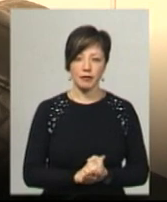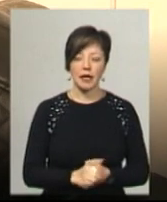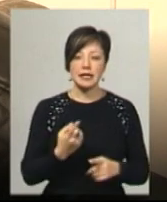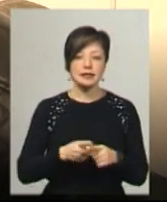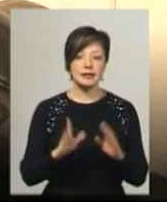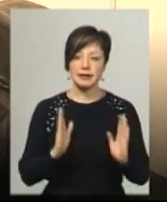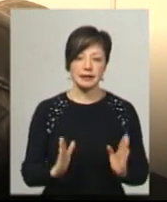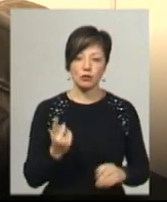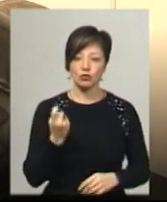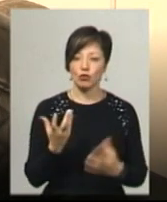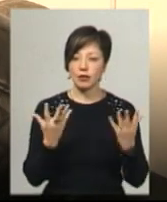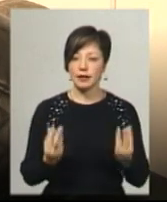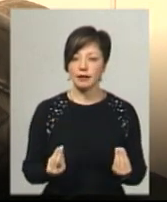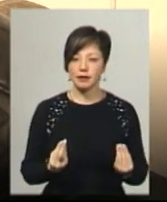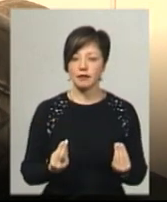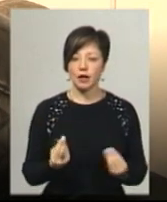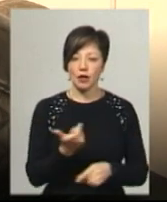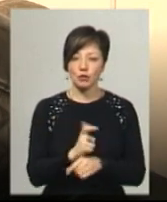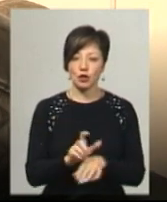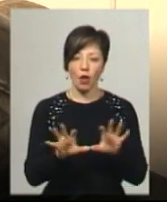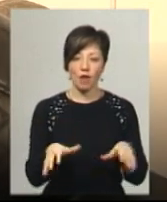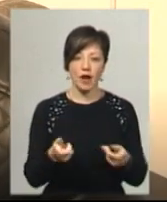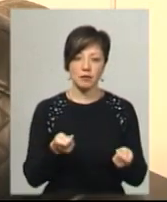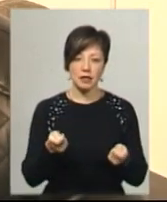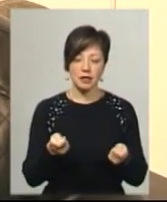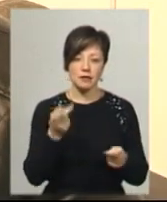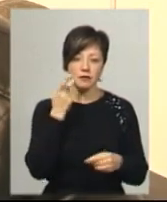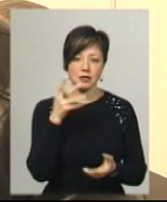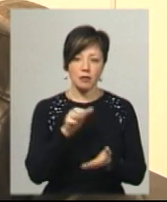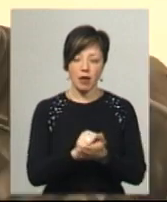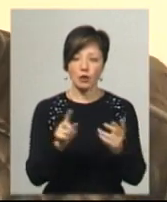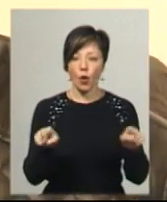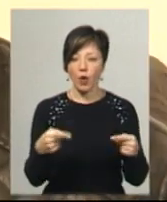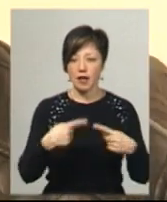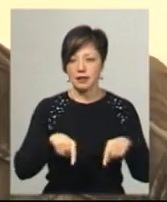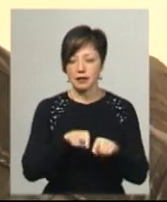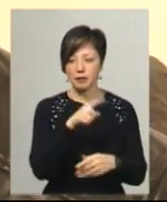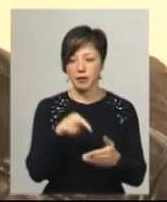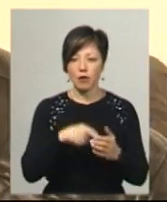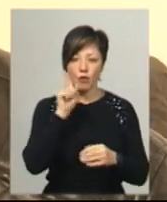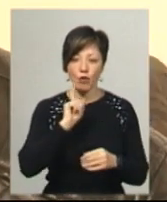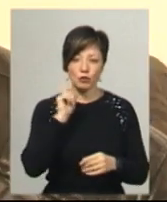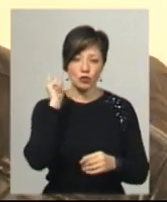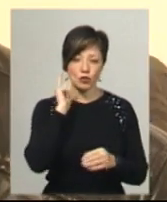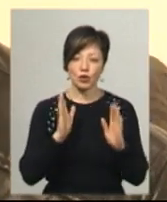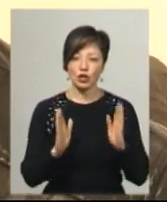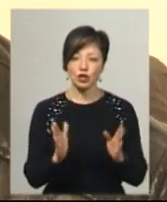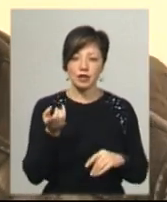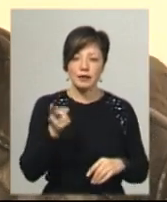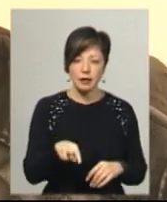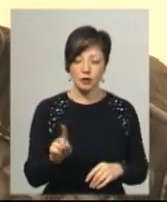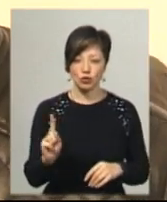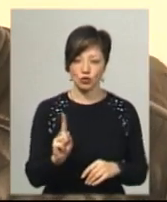більше голова адміністрації займався тільки організаційними питаннями. Поки що ми почули лише те, що